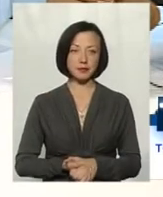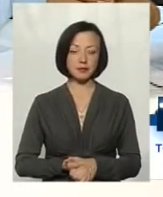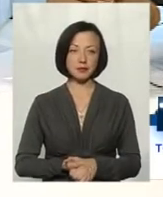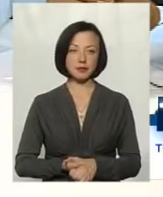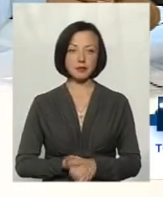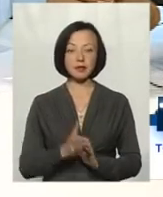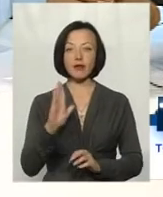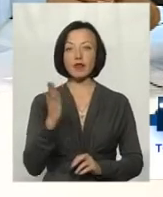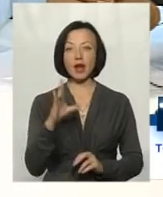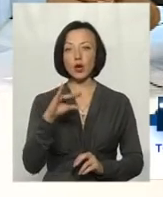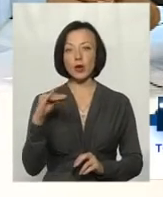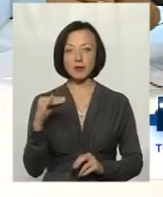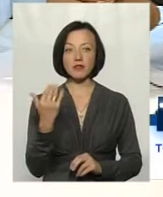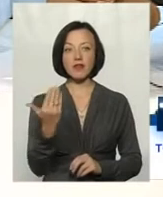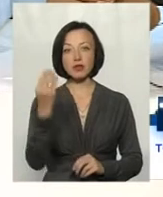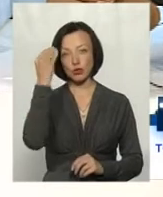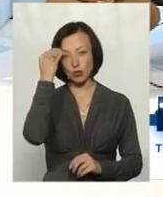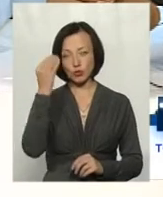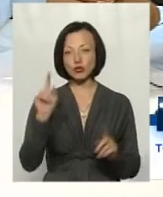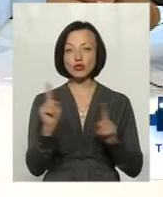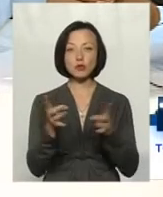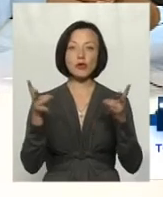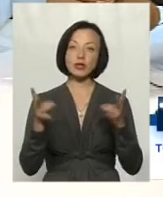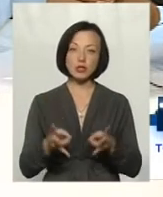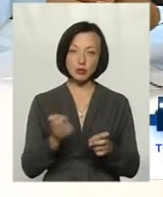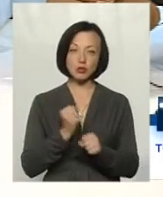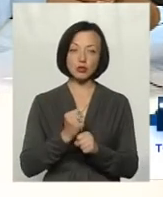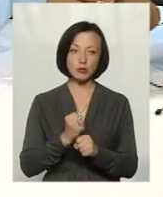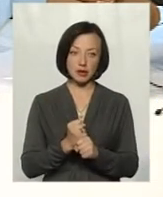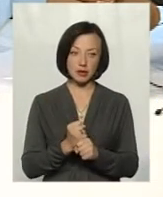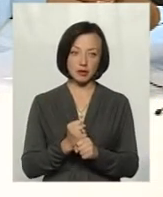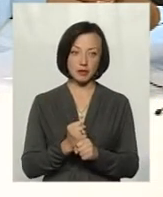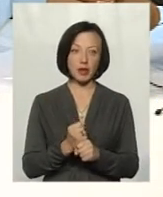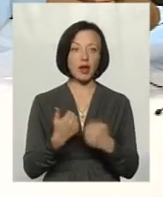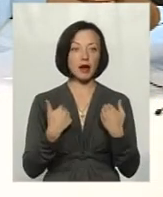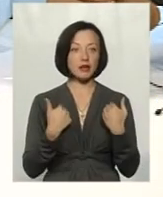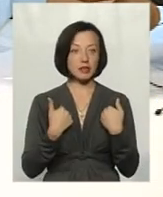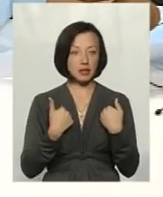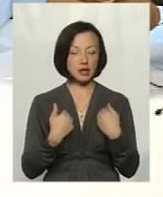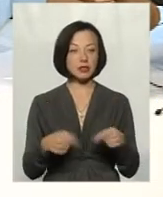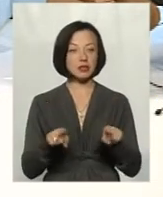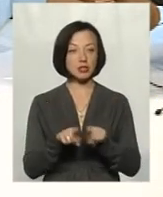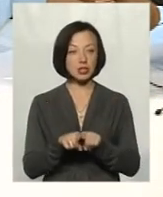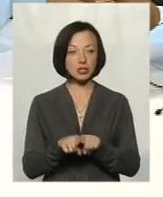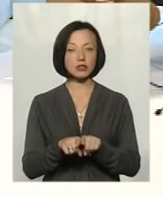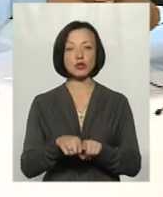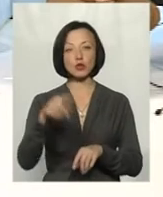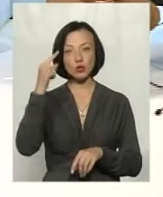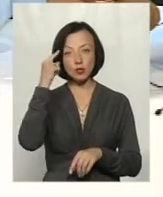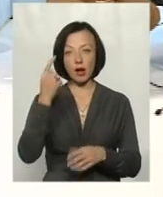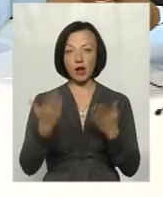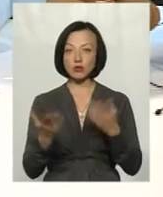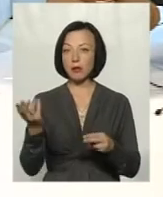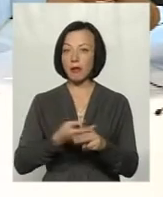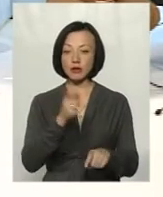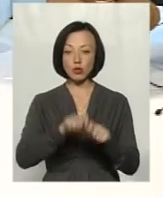Віталій Єхимович, Ваша думка, що потрібно робити? Я теж так думаю, якщо безконтрольно бурити ці